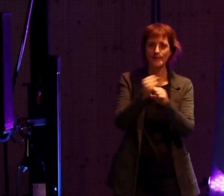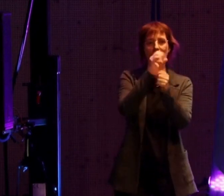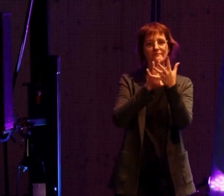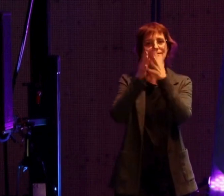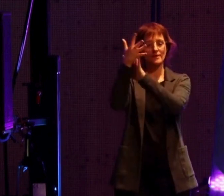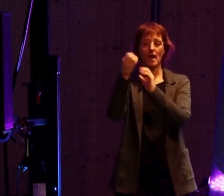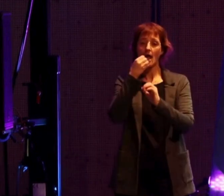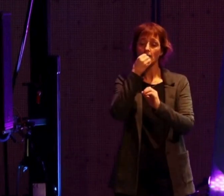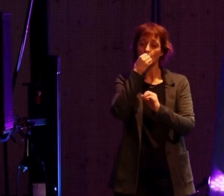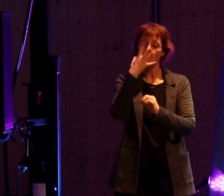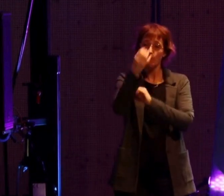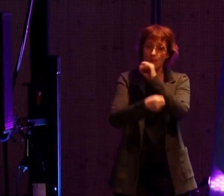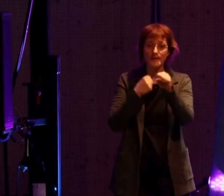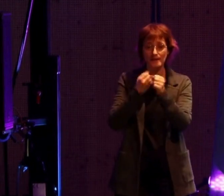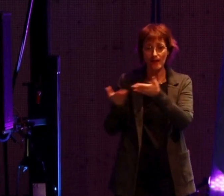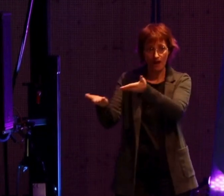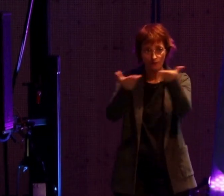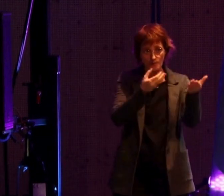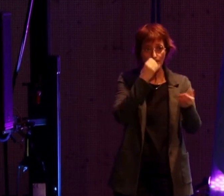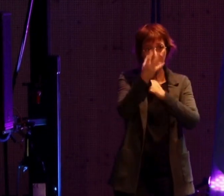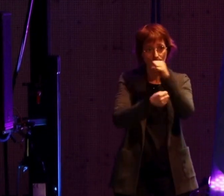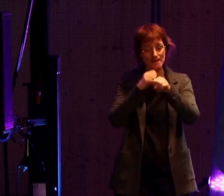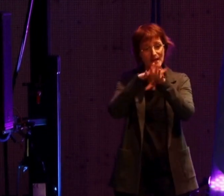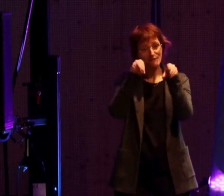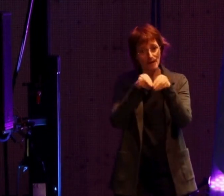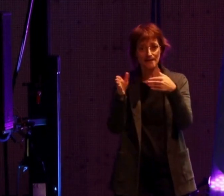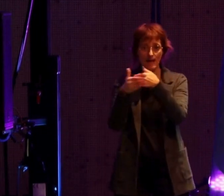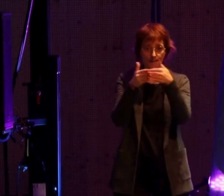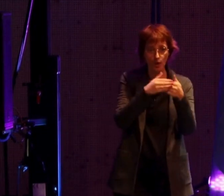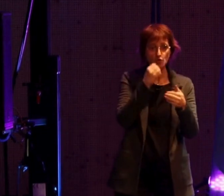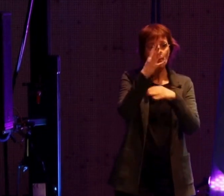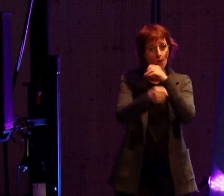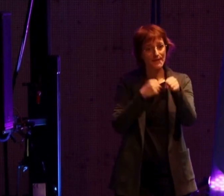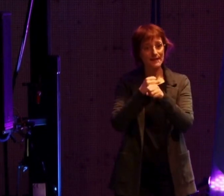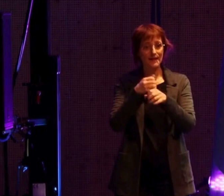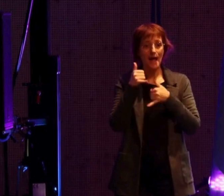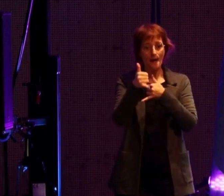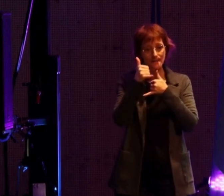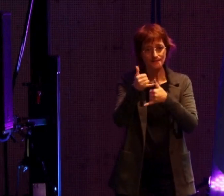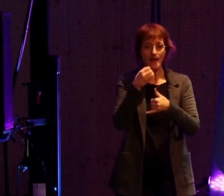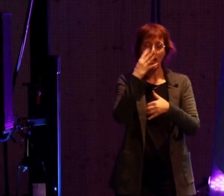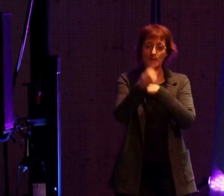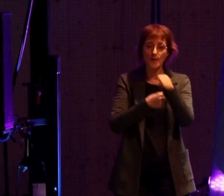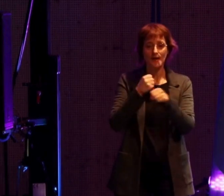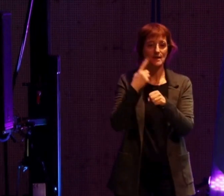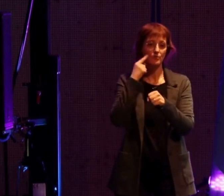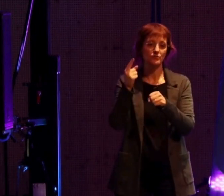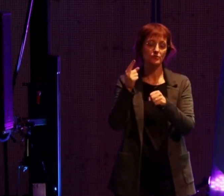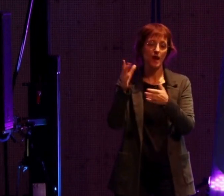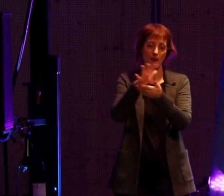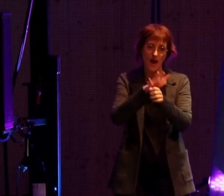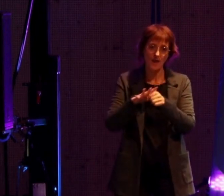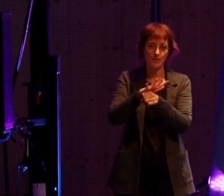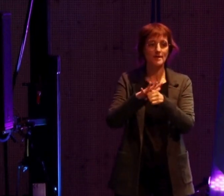vous, à vos familles, à vos proches, bonne année à la ville, bonne année à la Moselle et continuons ainsi. Je pense que